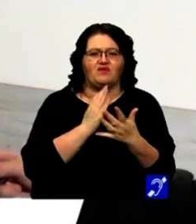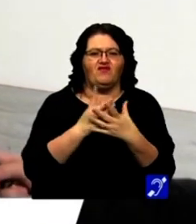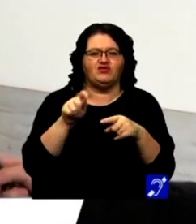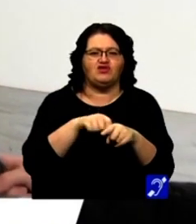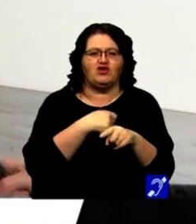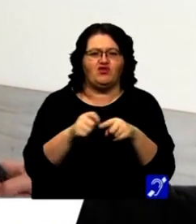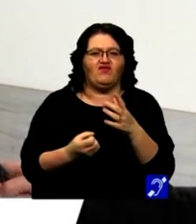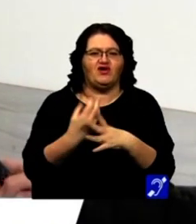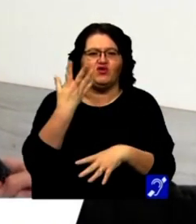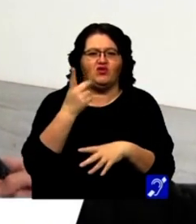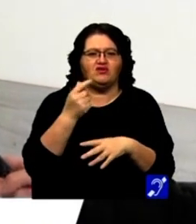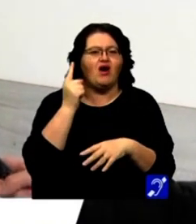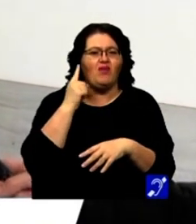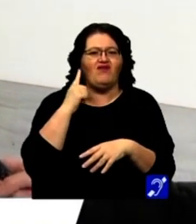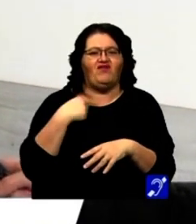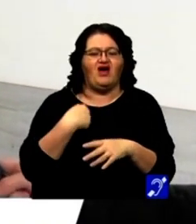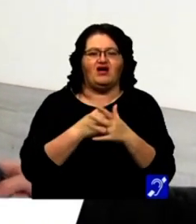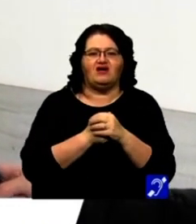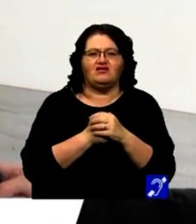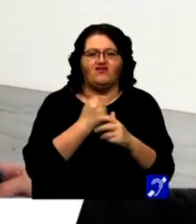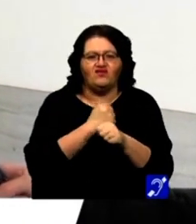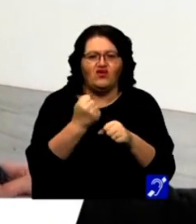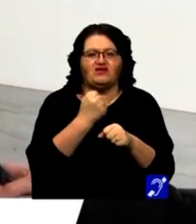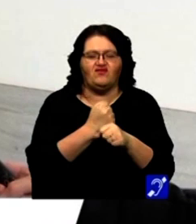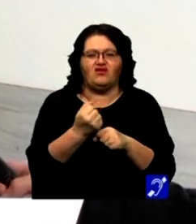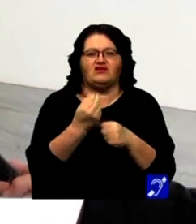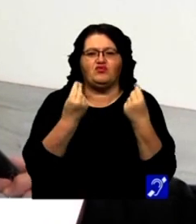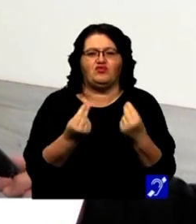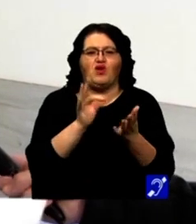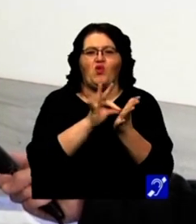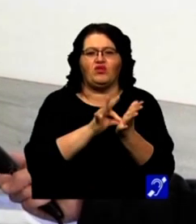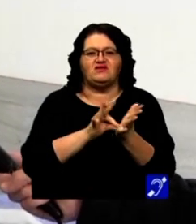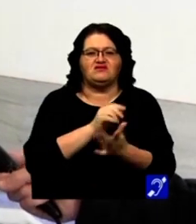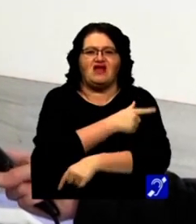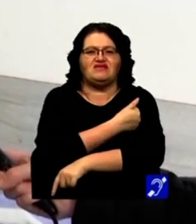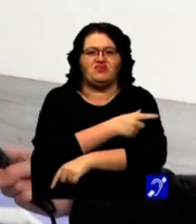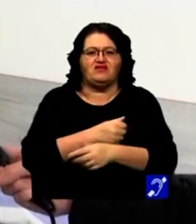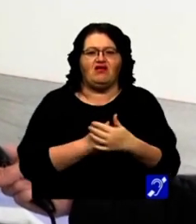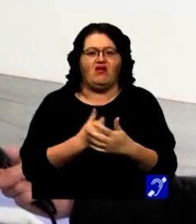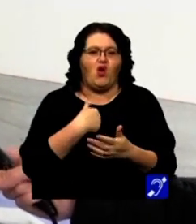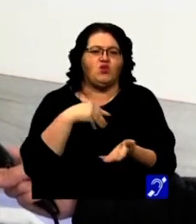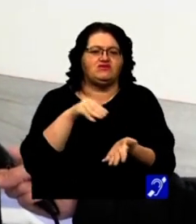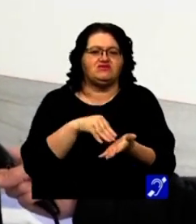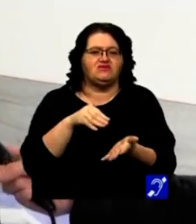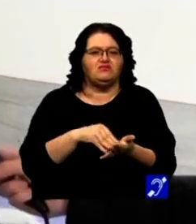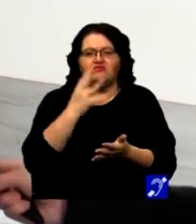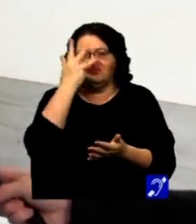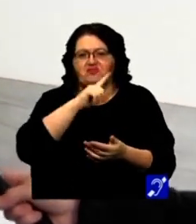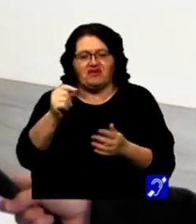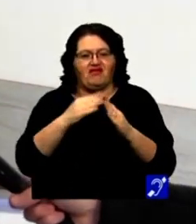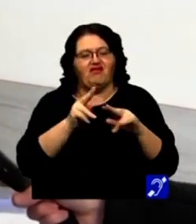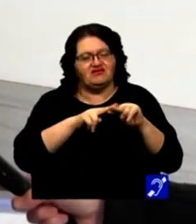renovat, recența. Da, am auzit. Am auzit. Foarte, foarte bune condiții sunt. Eu, cel puțin, nu-mi vine să plec